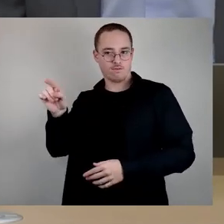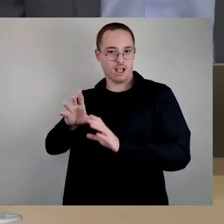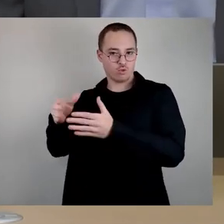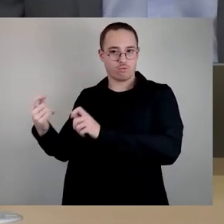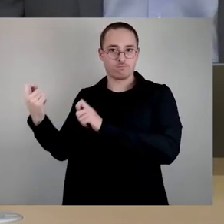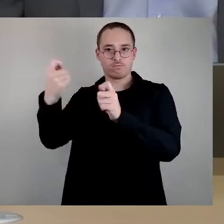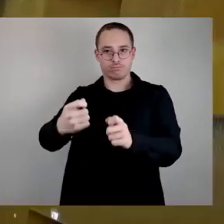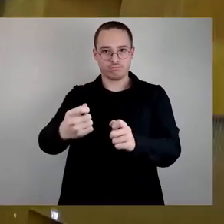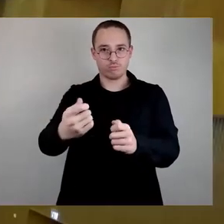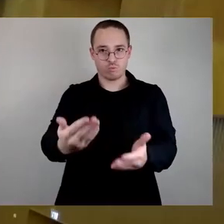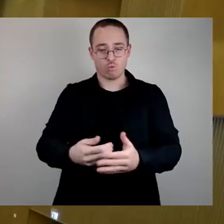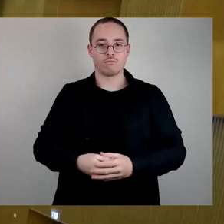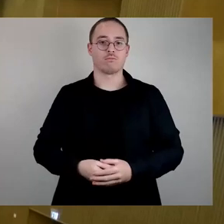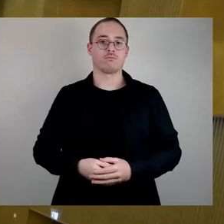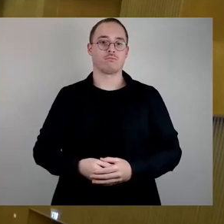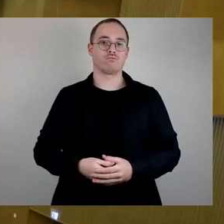bitte schön.